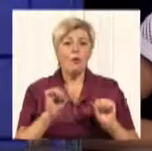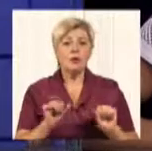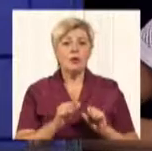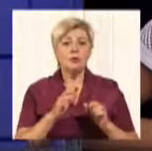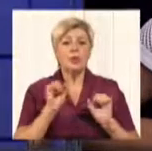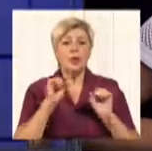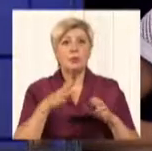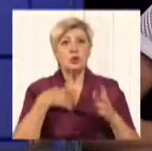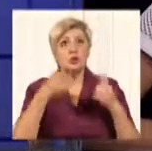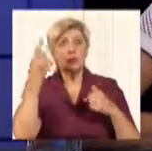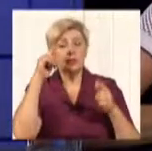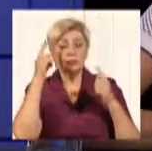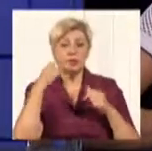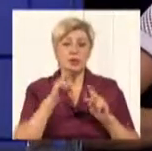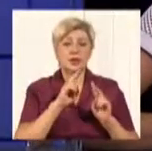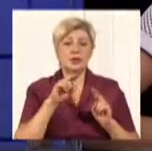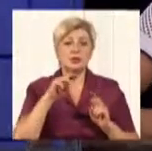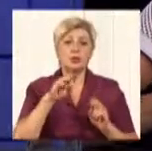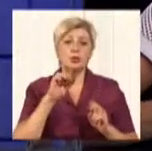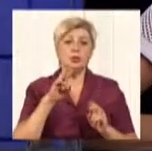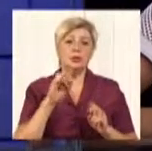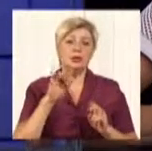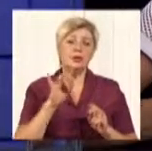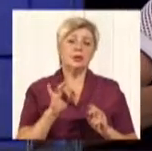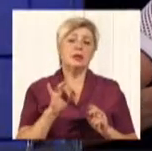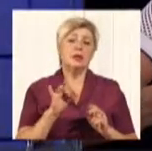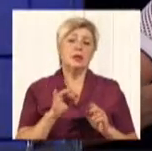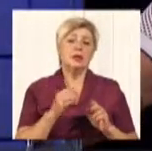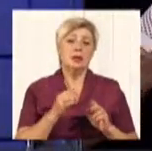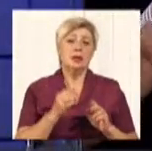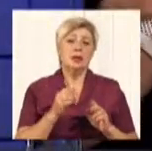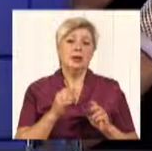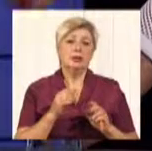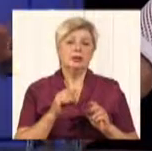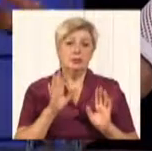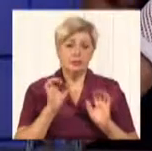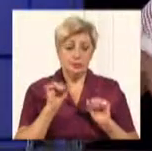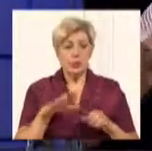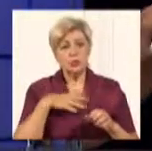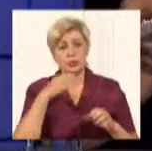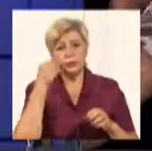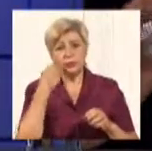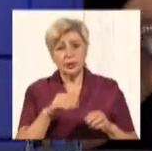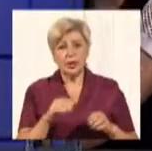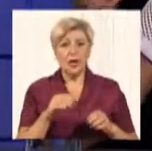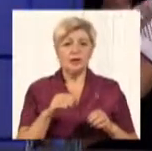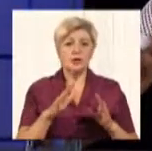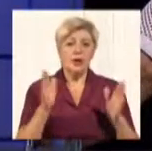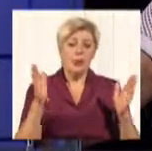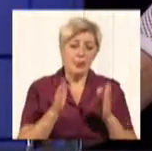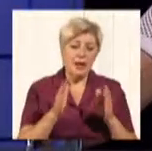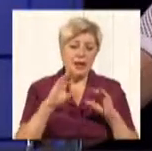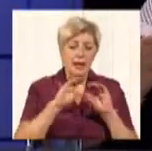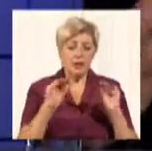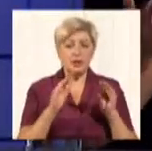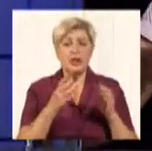якісь нові тюнери, але це будуть тюнери тільки для цього формату. Так, вони можуть бути кращі, вони можуть бути менше, вони